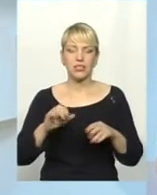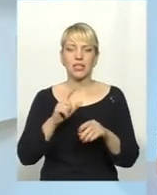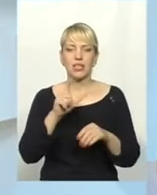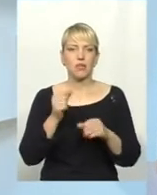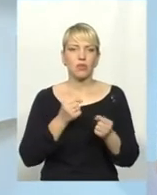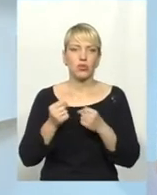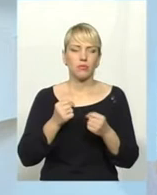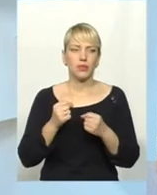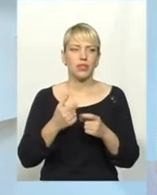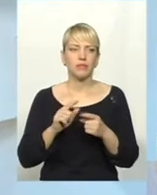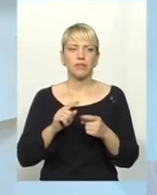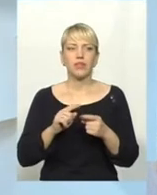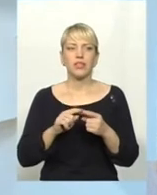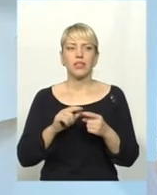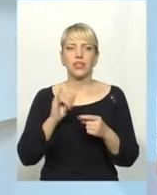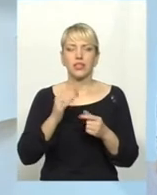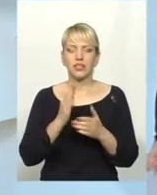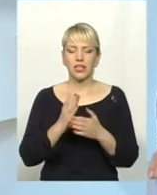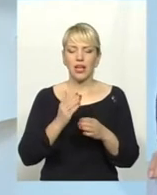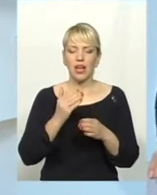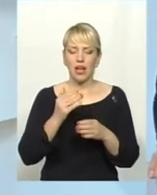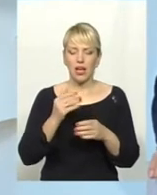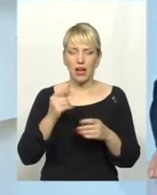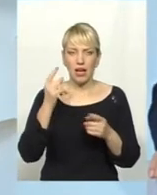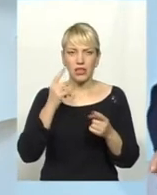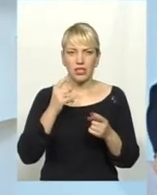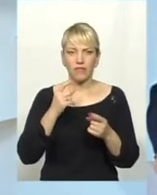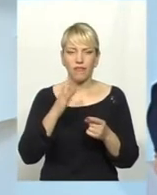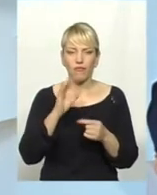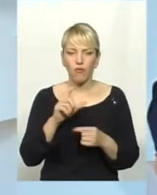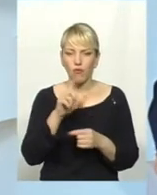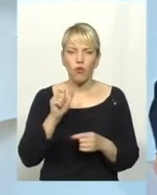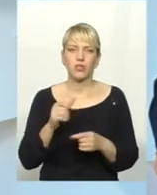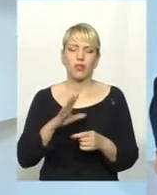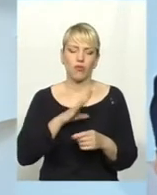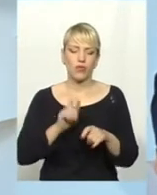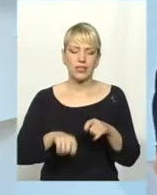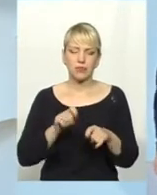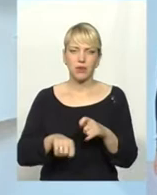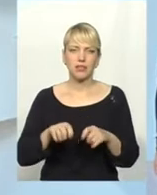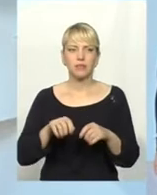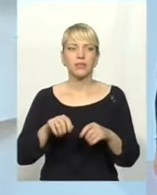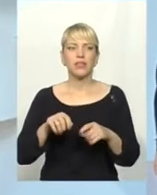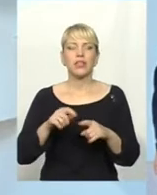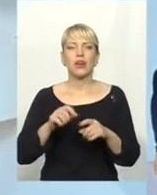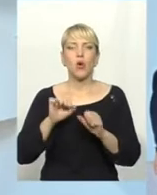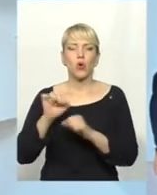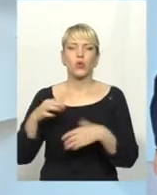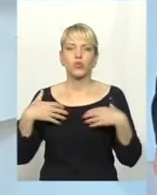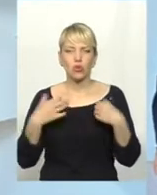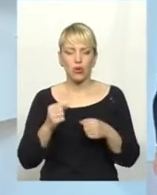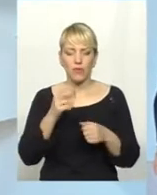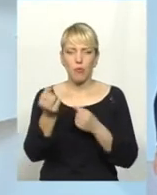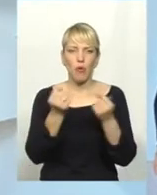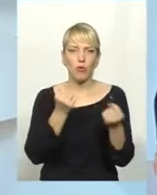я автор частини рекомендацій ВОЗ, був експертом СОО «Охорона здоров'я» в боротьбі з